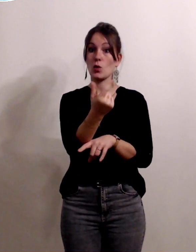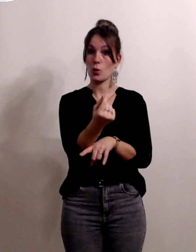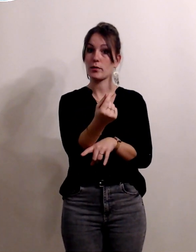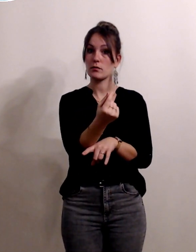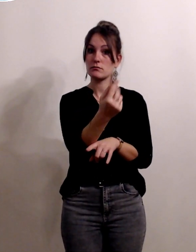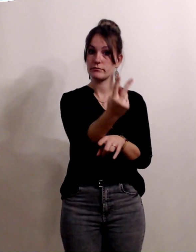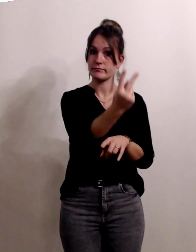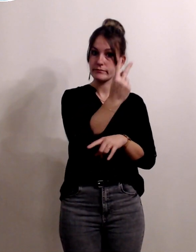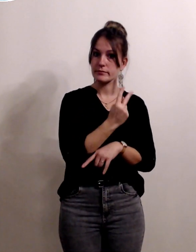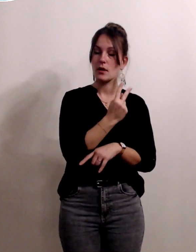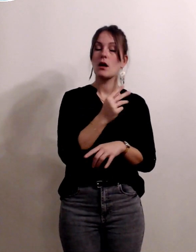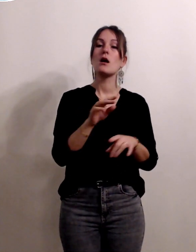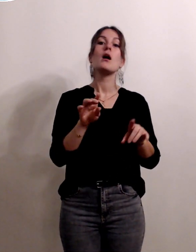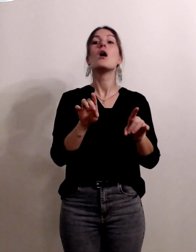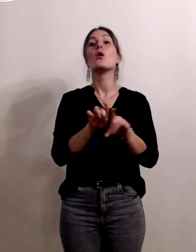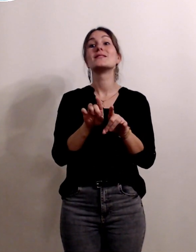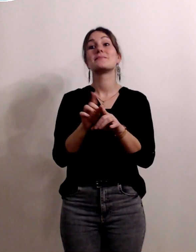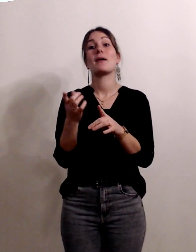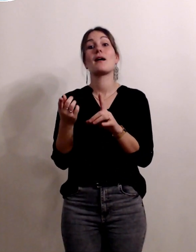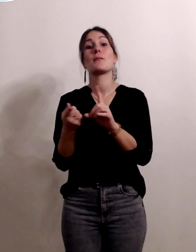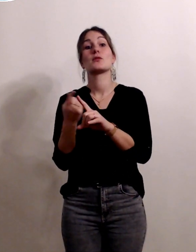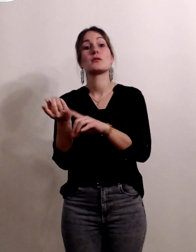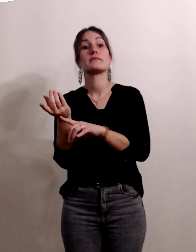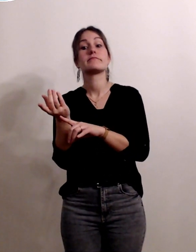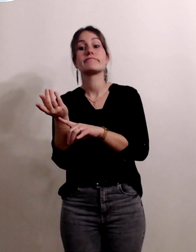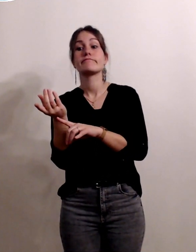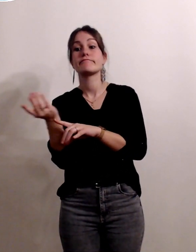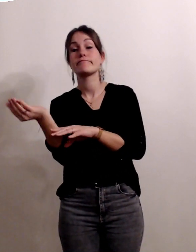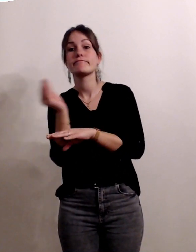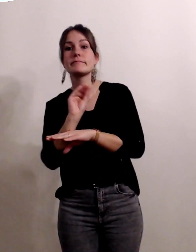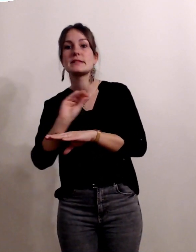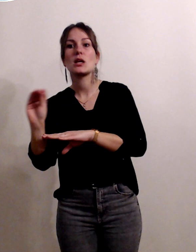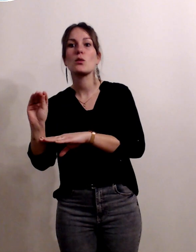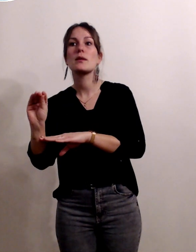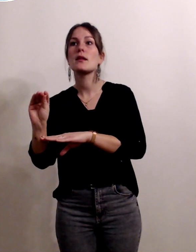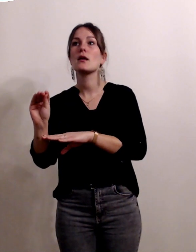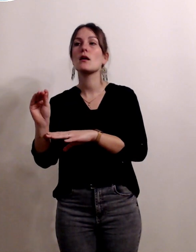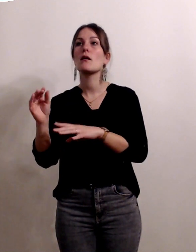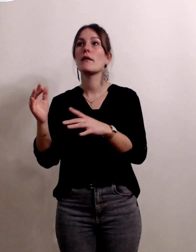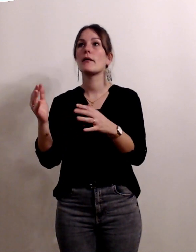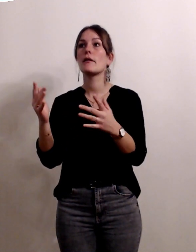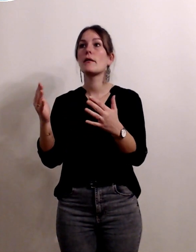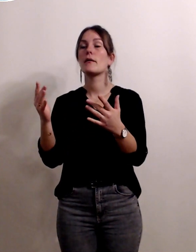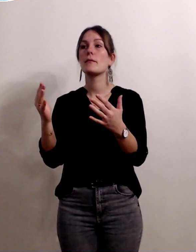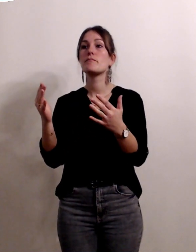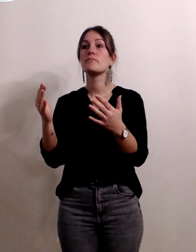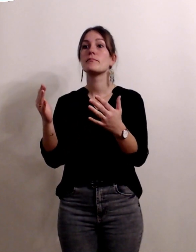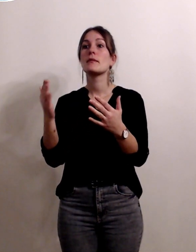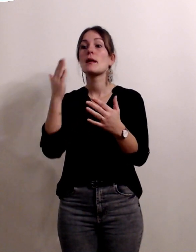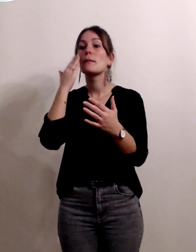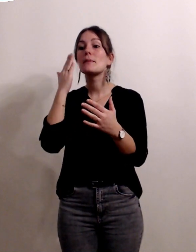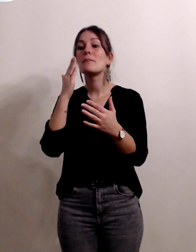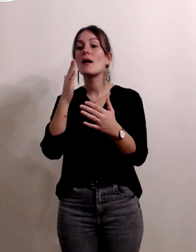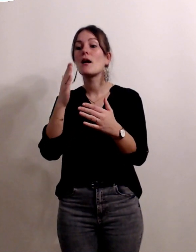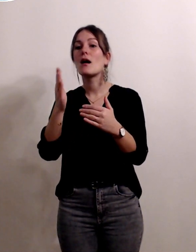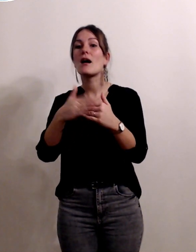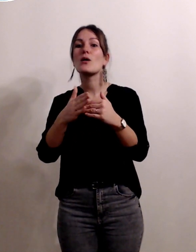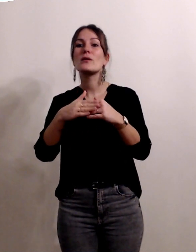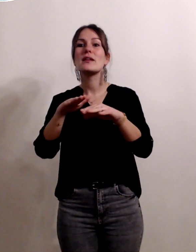et de répondre à la sécurité de la prise en charge donc plus près on est d'un plateau technique